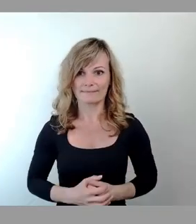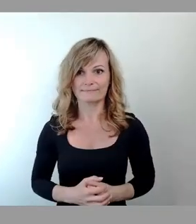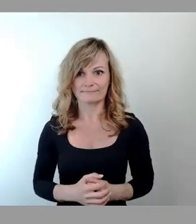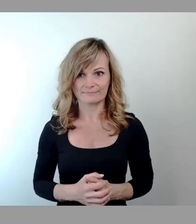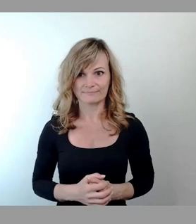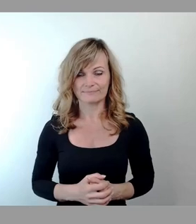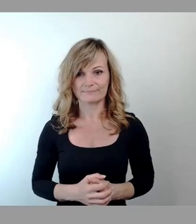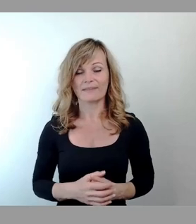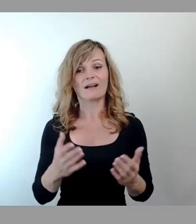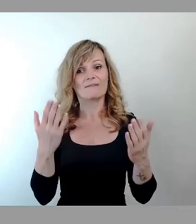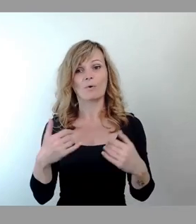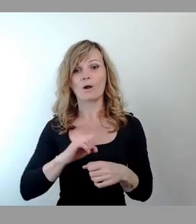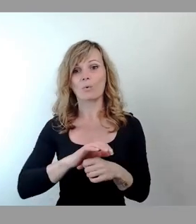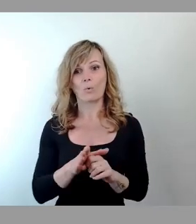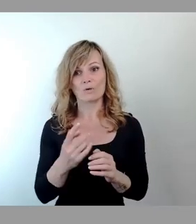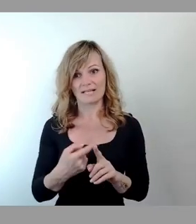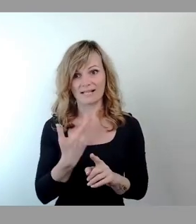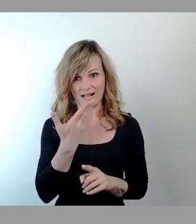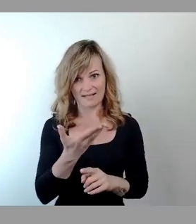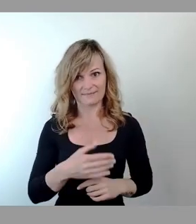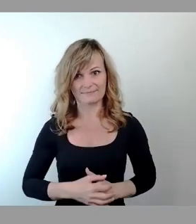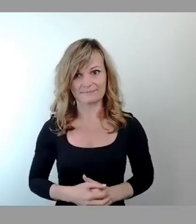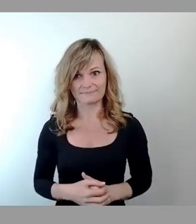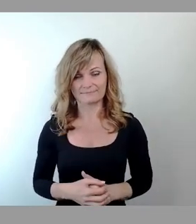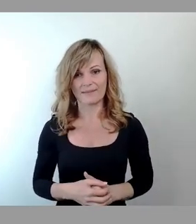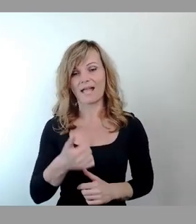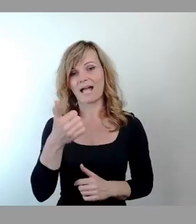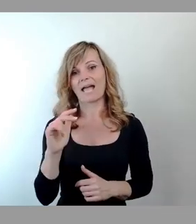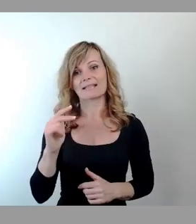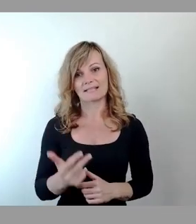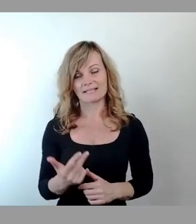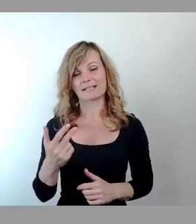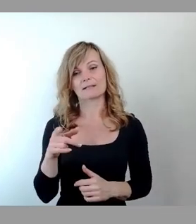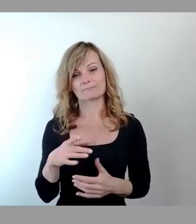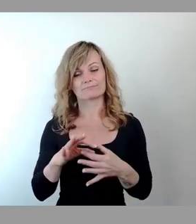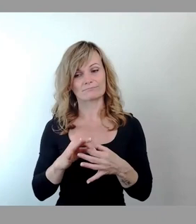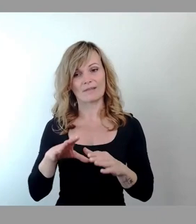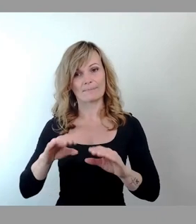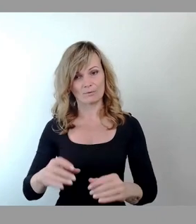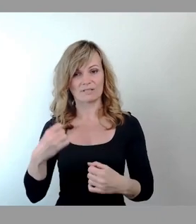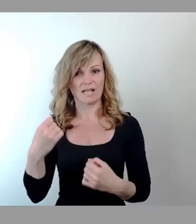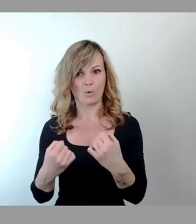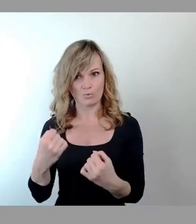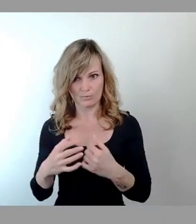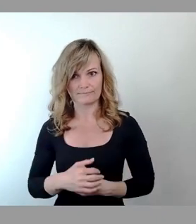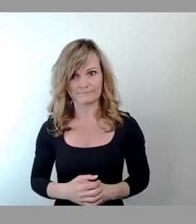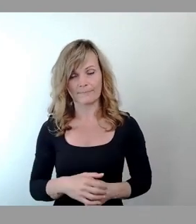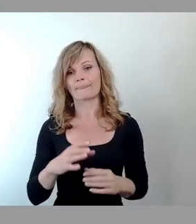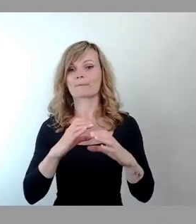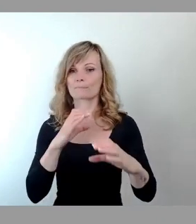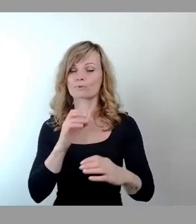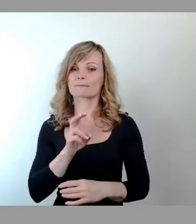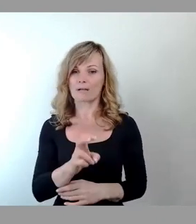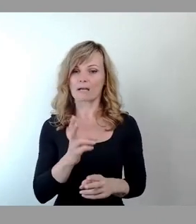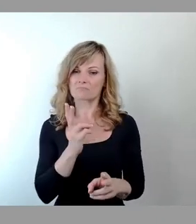-Corona-Zahlen, ein gutes Drittel wird mit dem Auto zurückgelegt, ziemlich konstant, Bus und Bahn 20 Prozent. Was